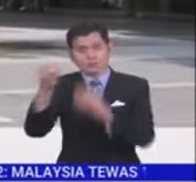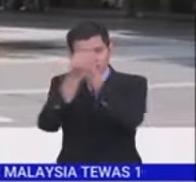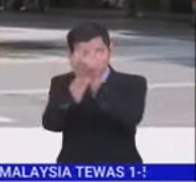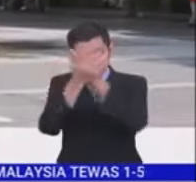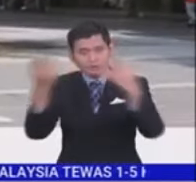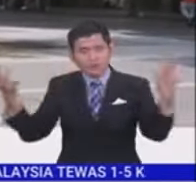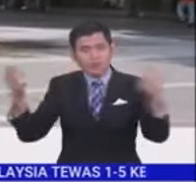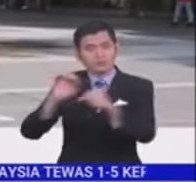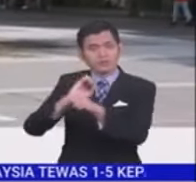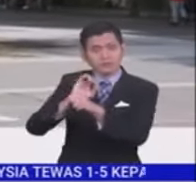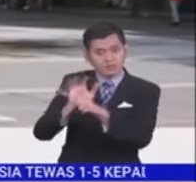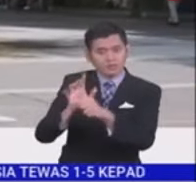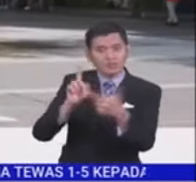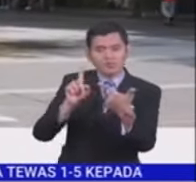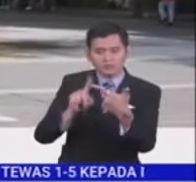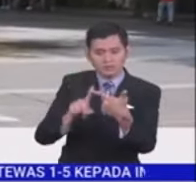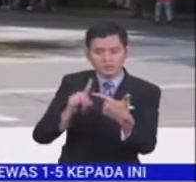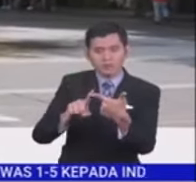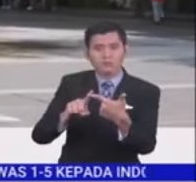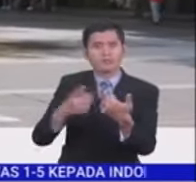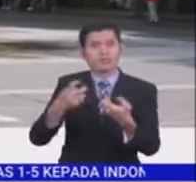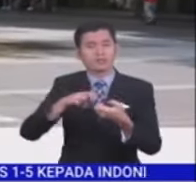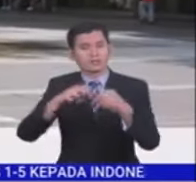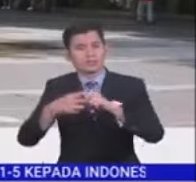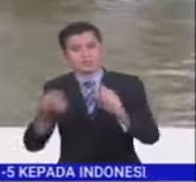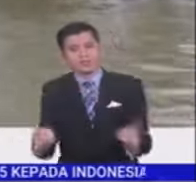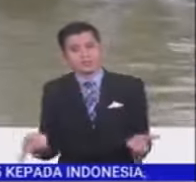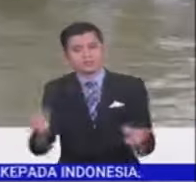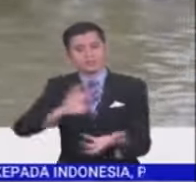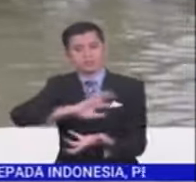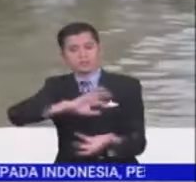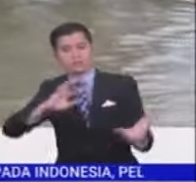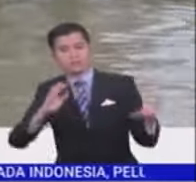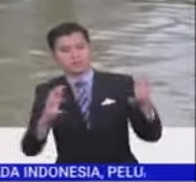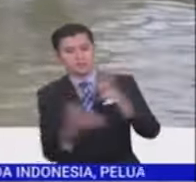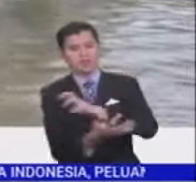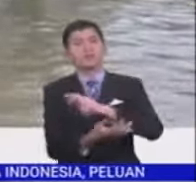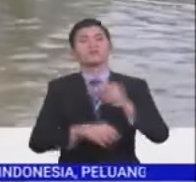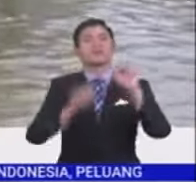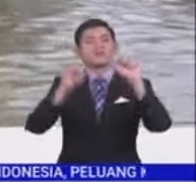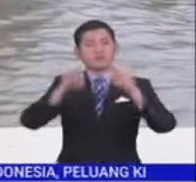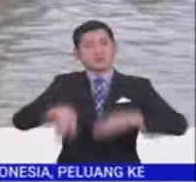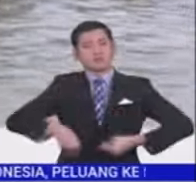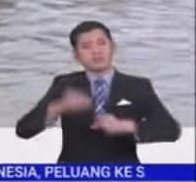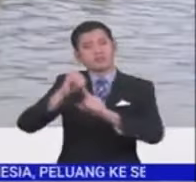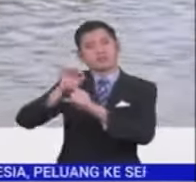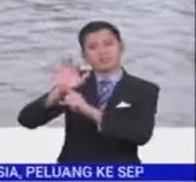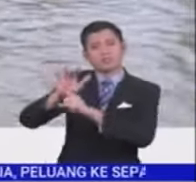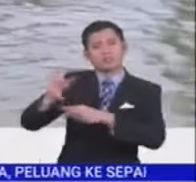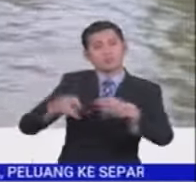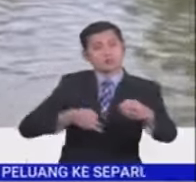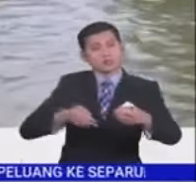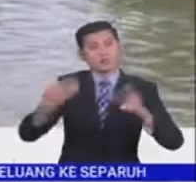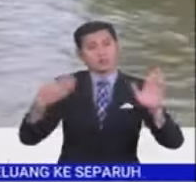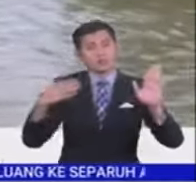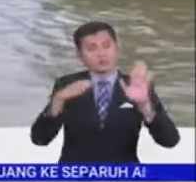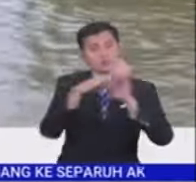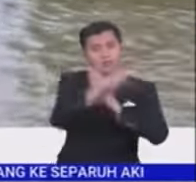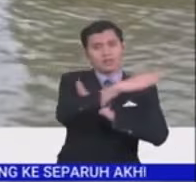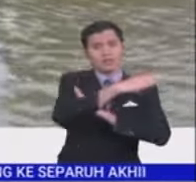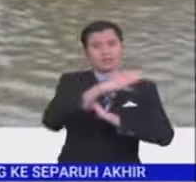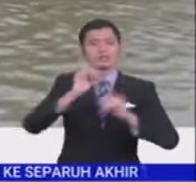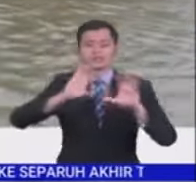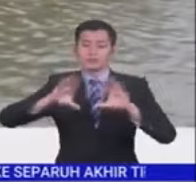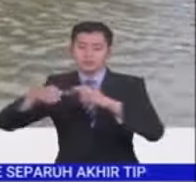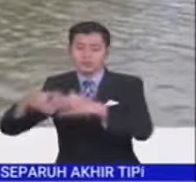-19, faktor lain seperti bencana banjir juga boleh membantutkan usaha pemulihan. Selain kelompok biskin